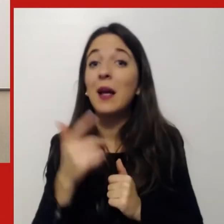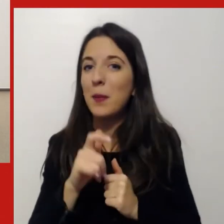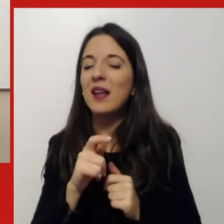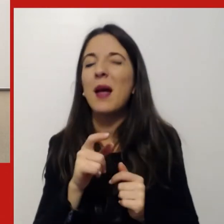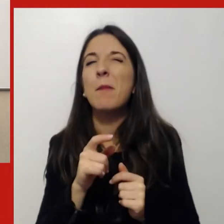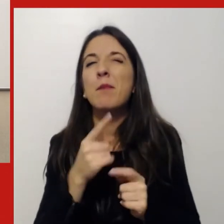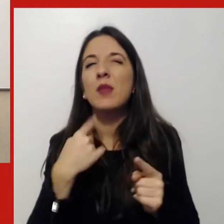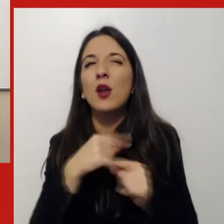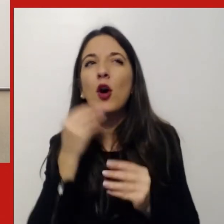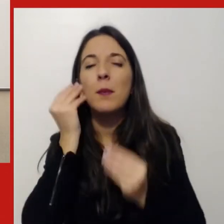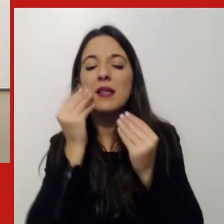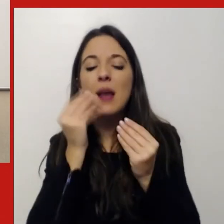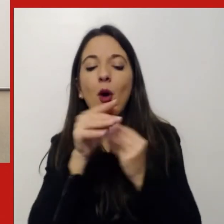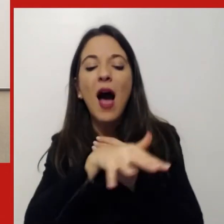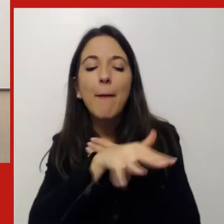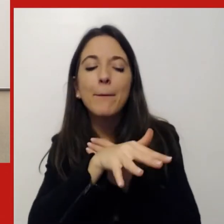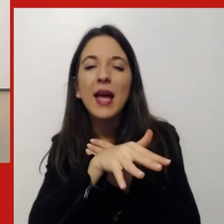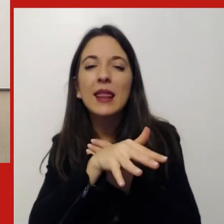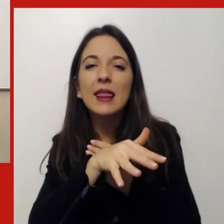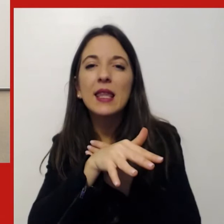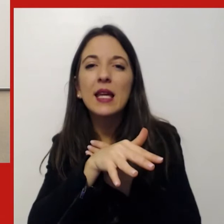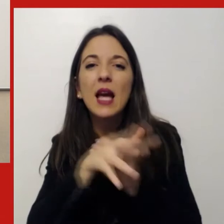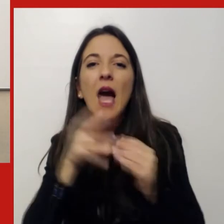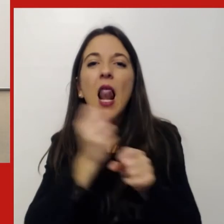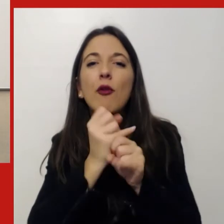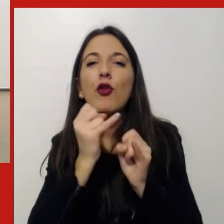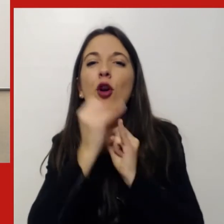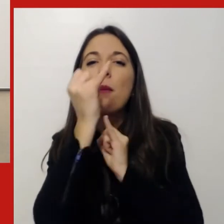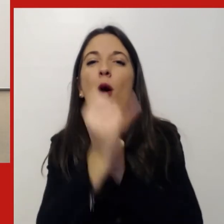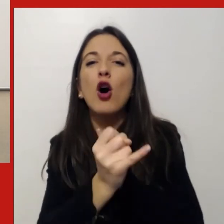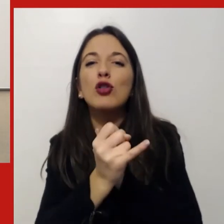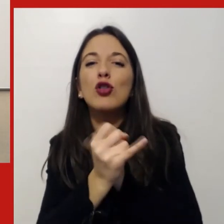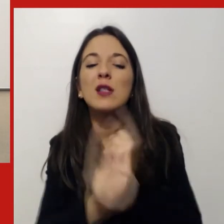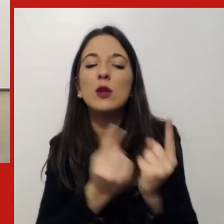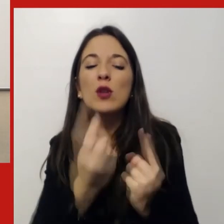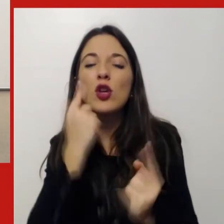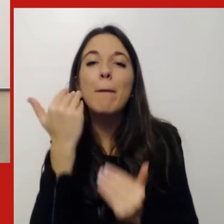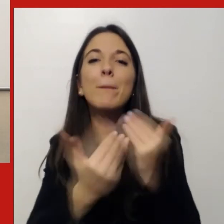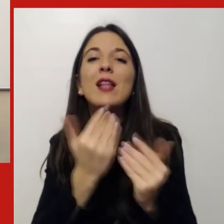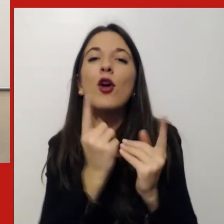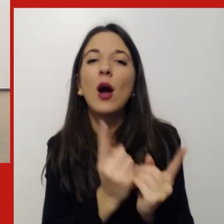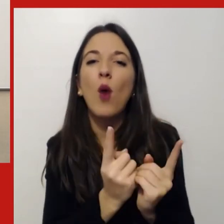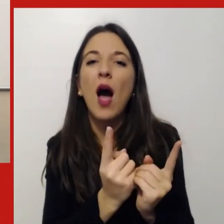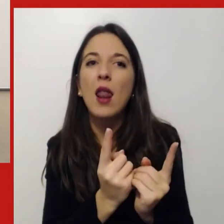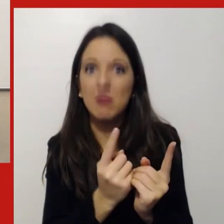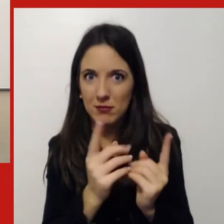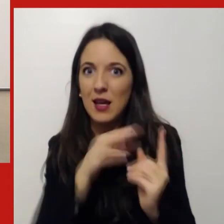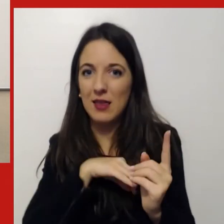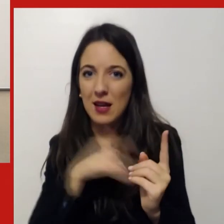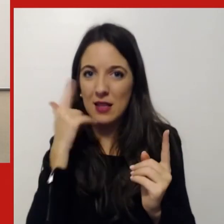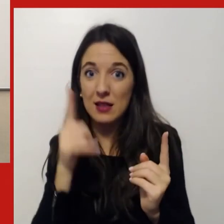sia possibile, altra cosa è che poi sia ragionevolmente, già oggi, con le nostre